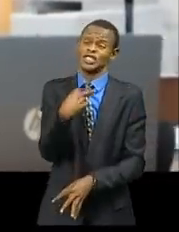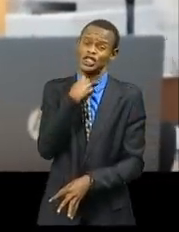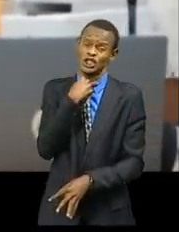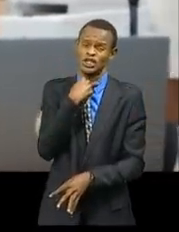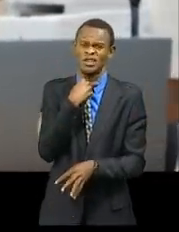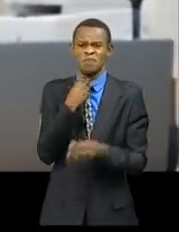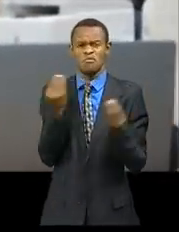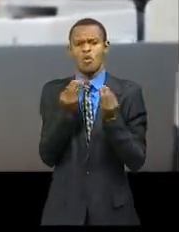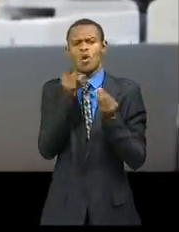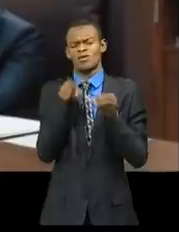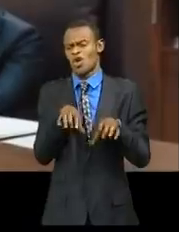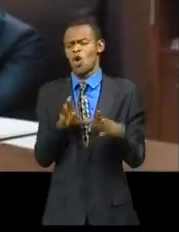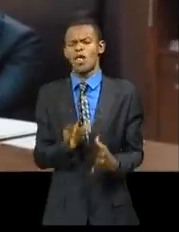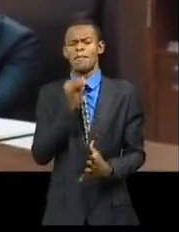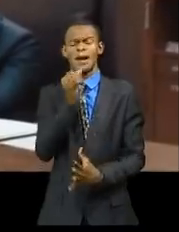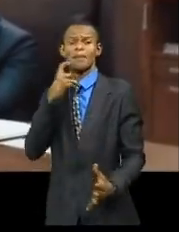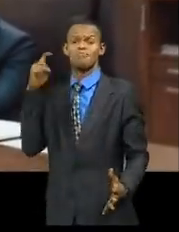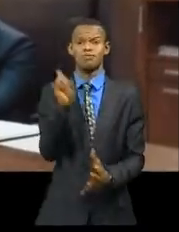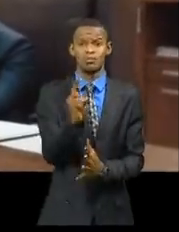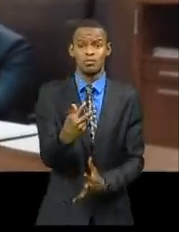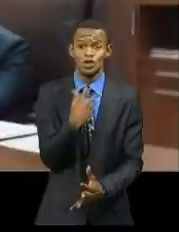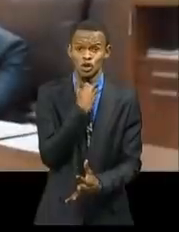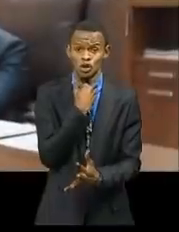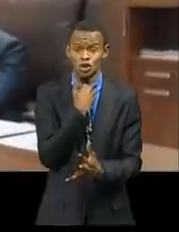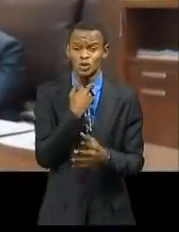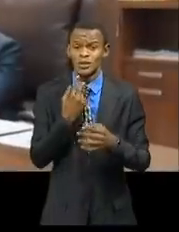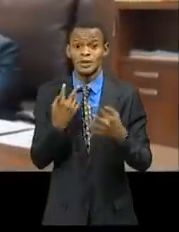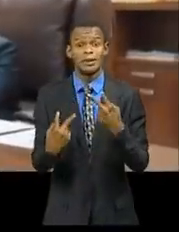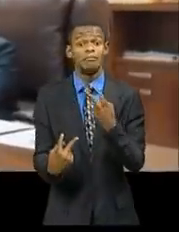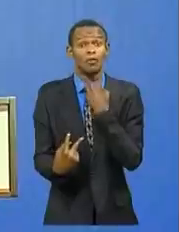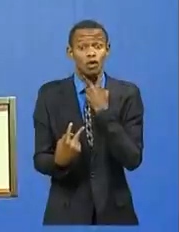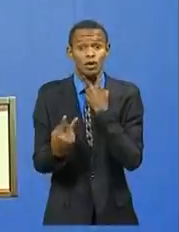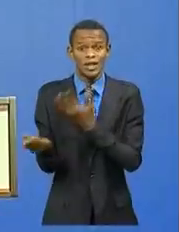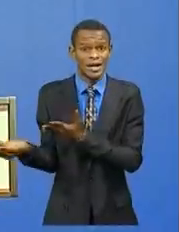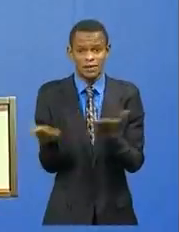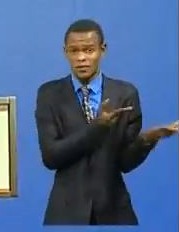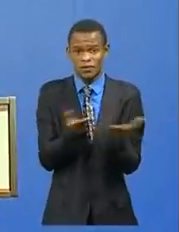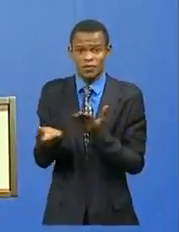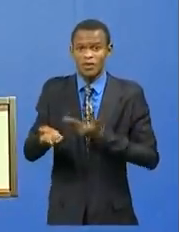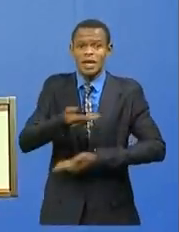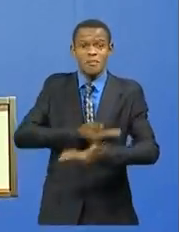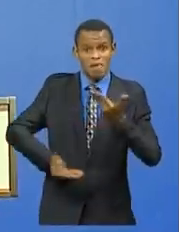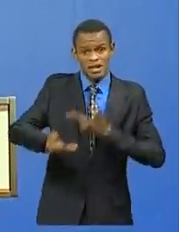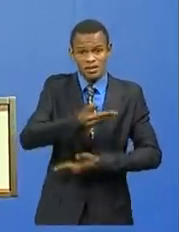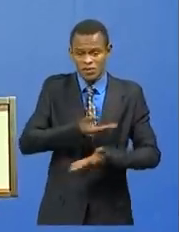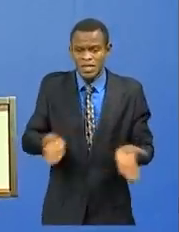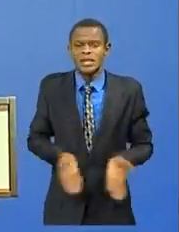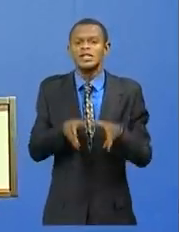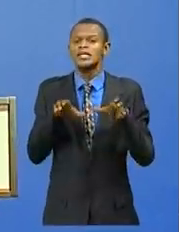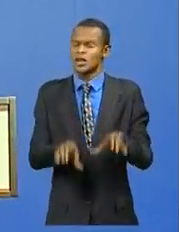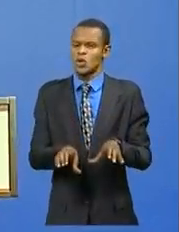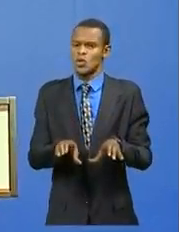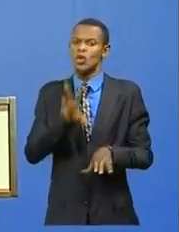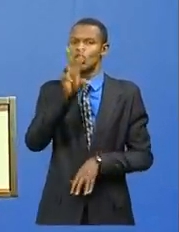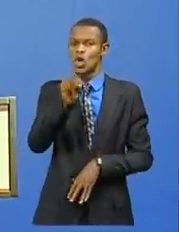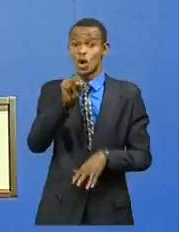et affectent la libre circulation des personnes et des marchandises. Ainsi, le Président de la République a insisté sur